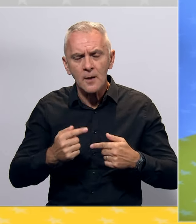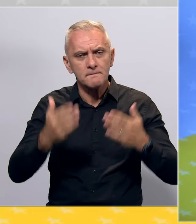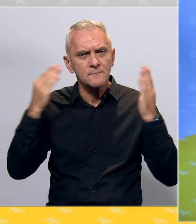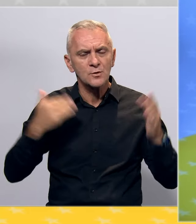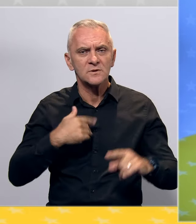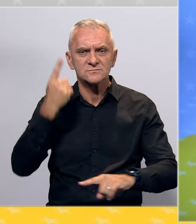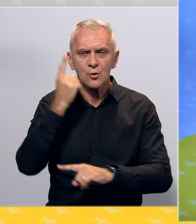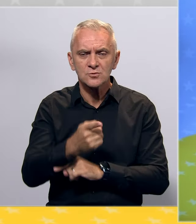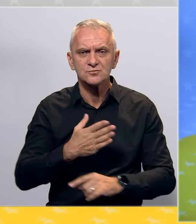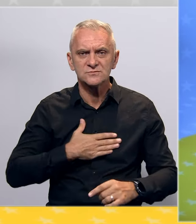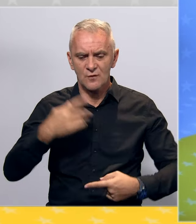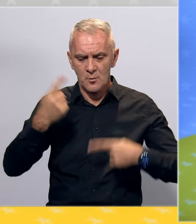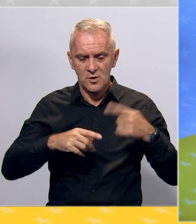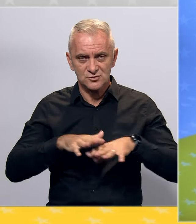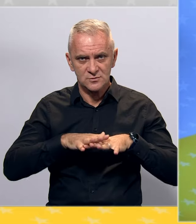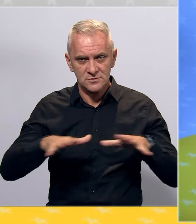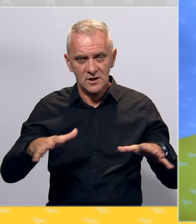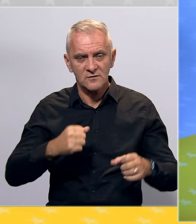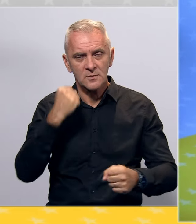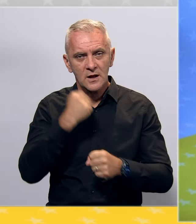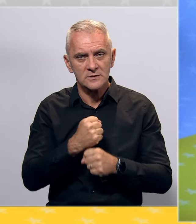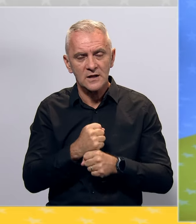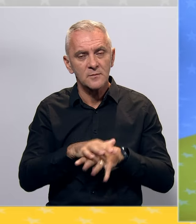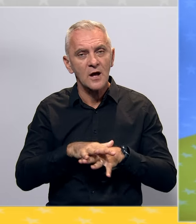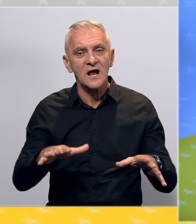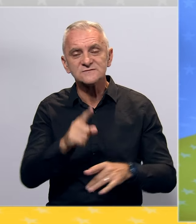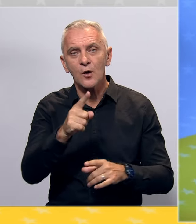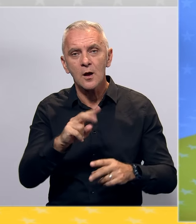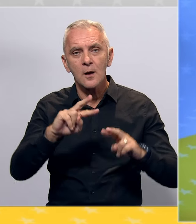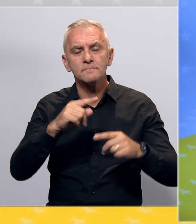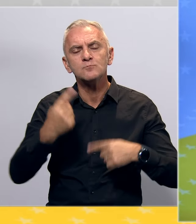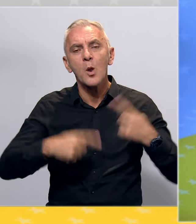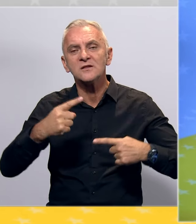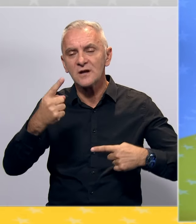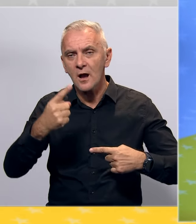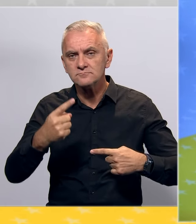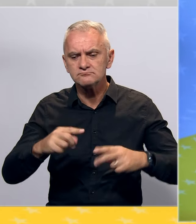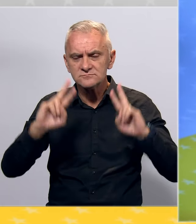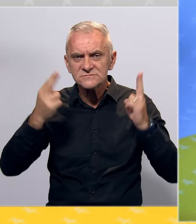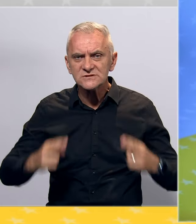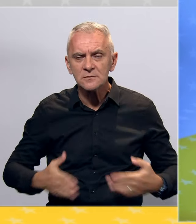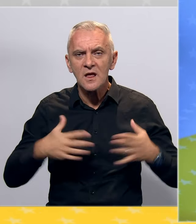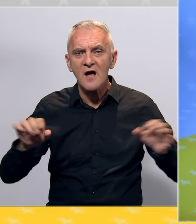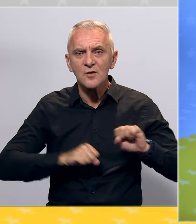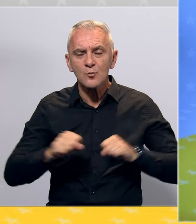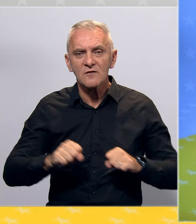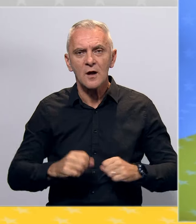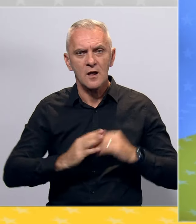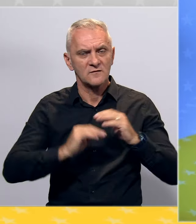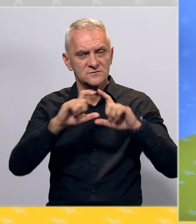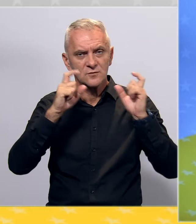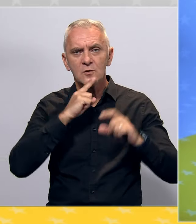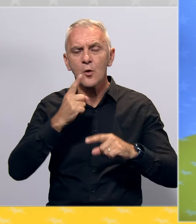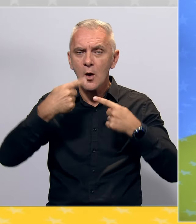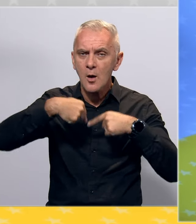Odlučni smo da svojim političkim djelovanjem radimo na razvoju političkog sistema, javne uprave, infrastrukture, koja je